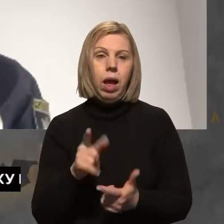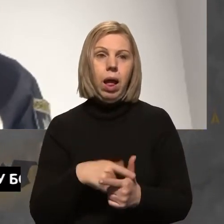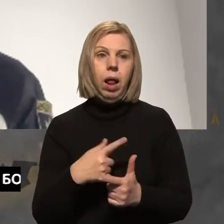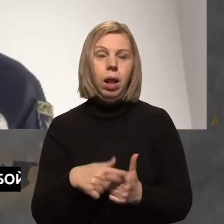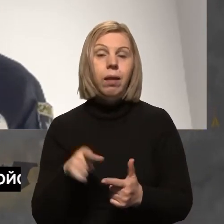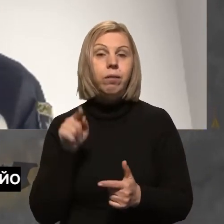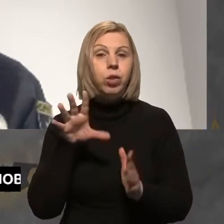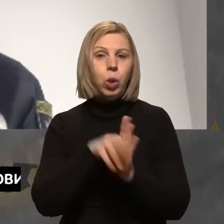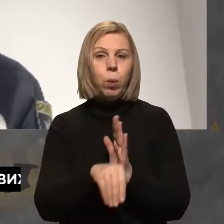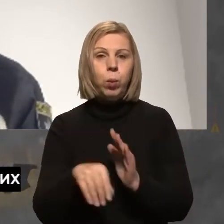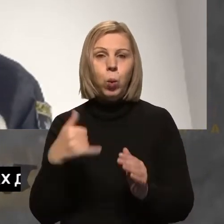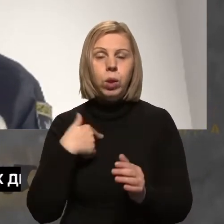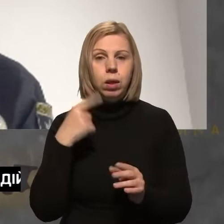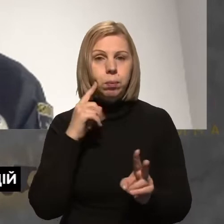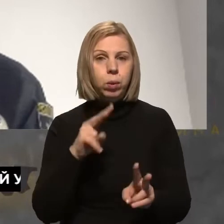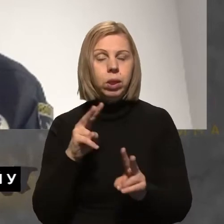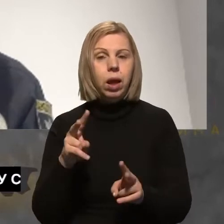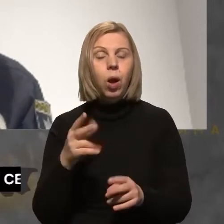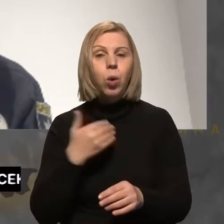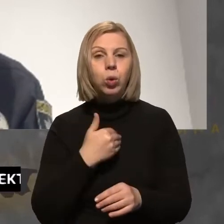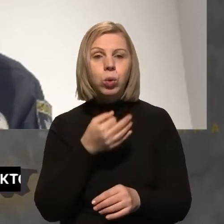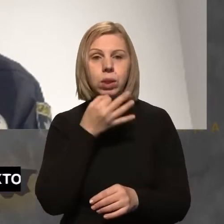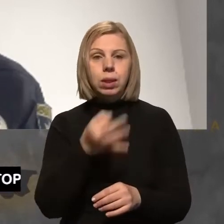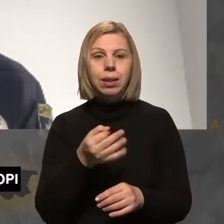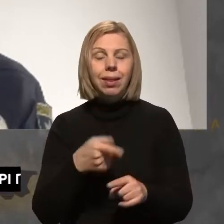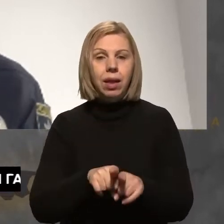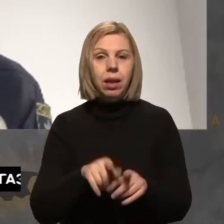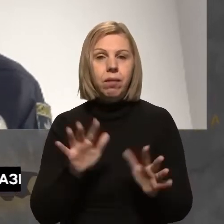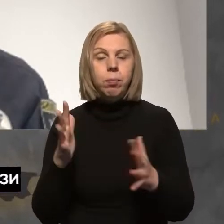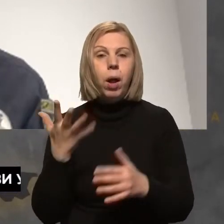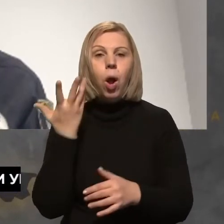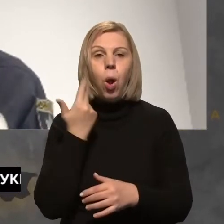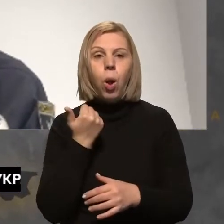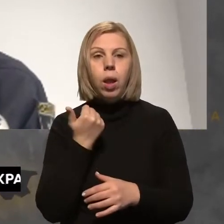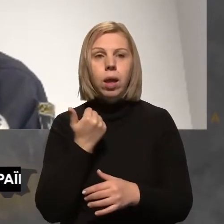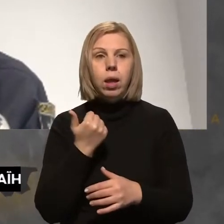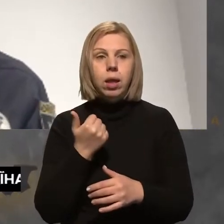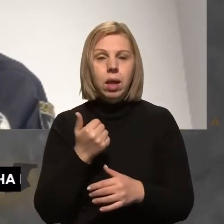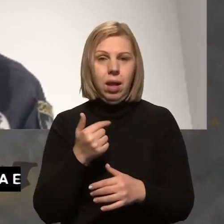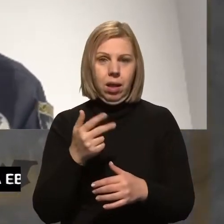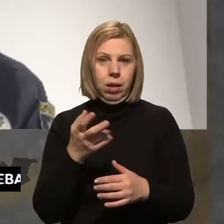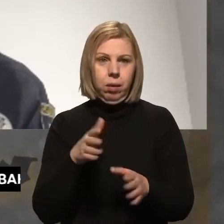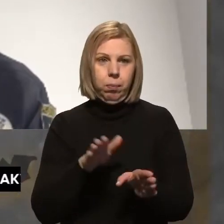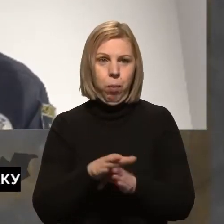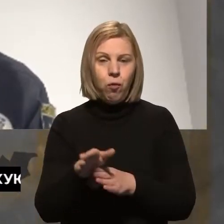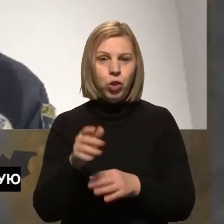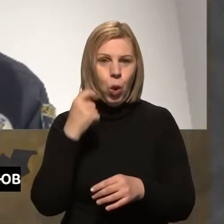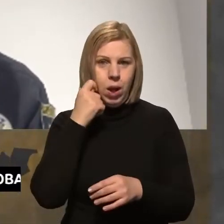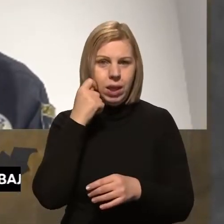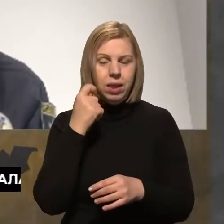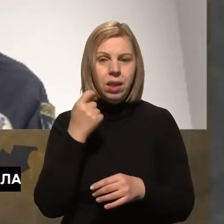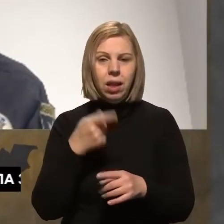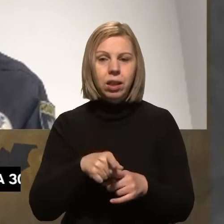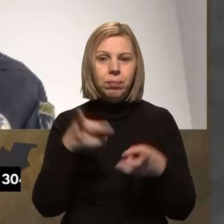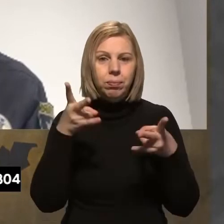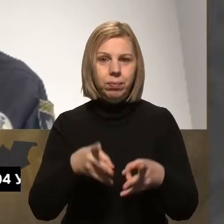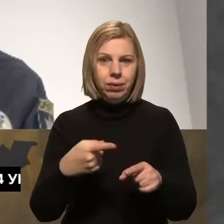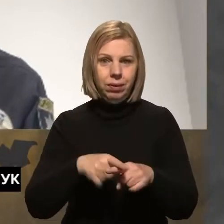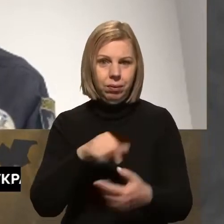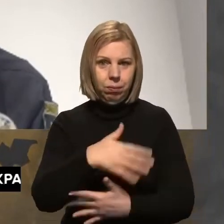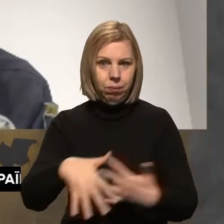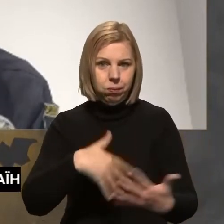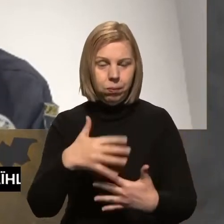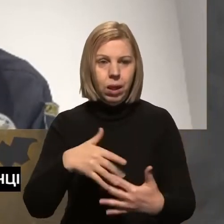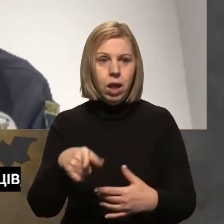в тому числі в нас спостерігаються, хочу зауважити, і ті випадки, коли неповнолітні стають не тільки жертвами цього насильства, але